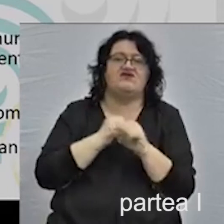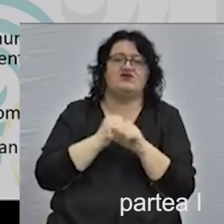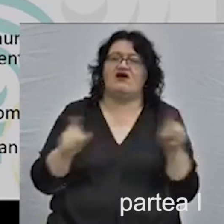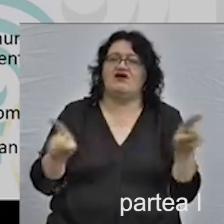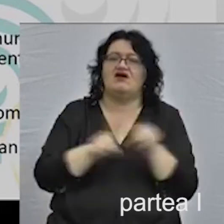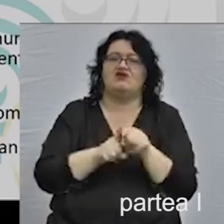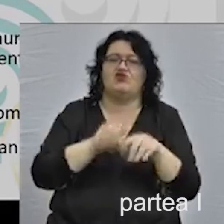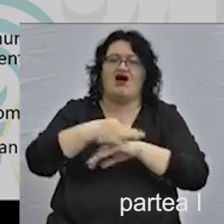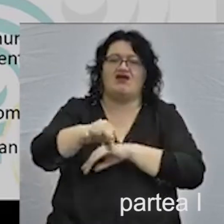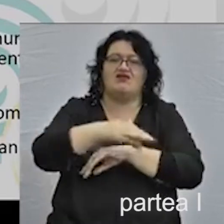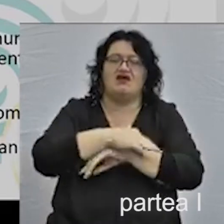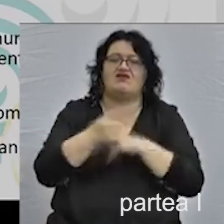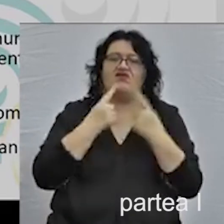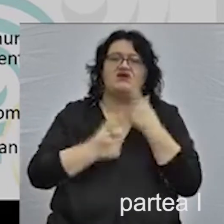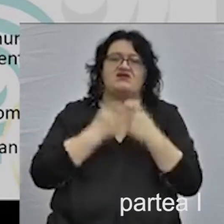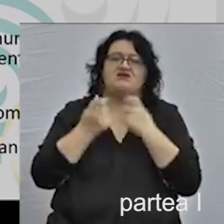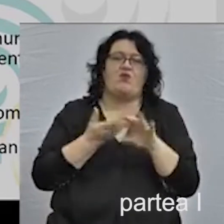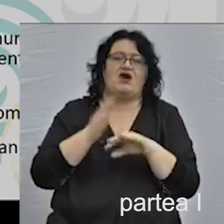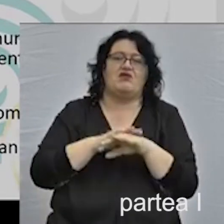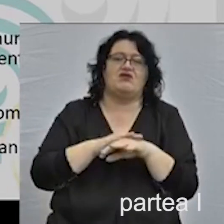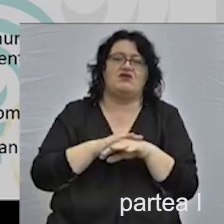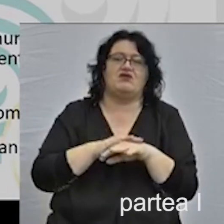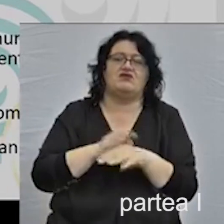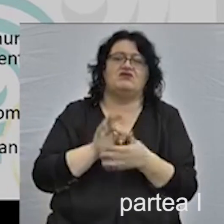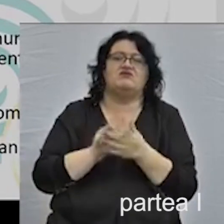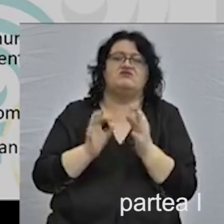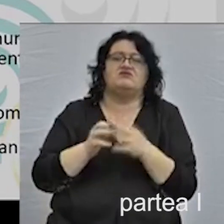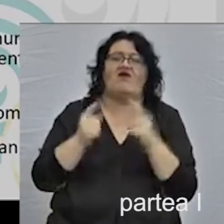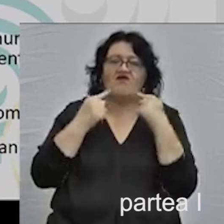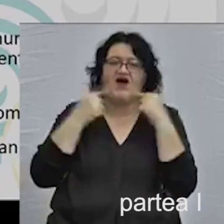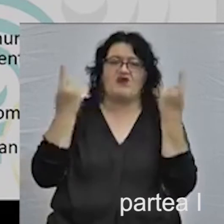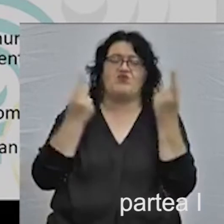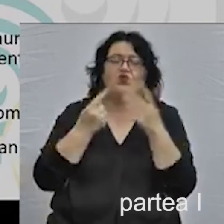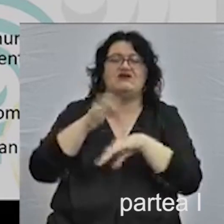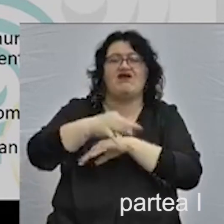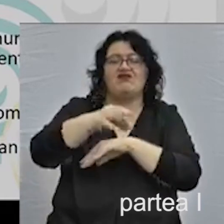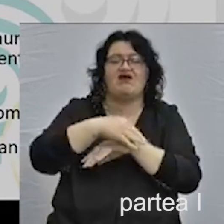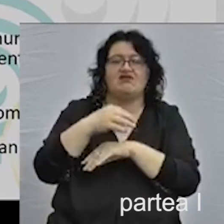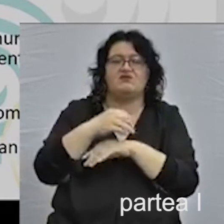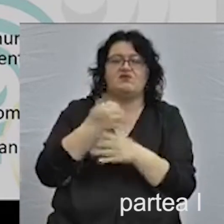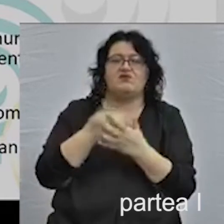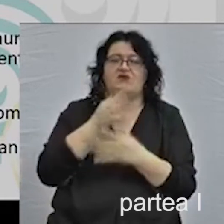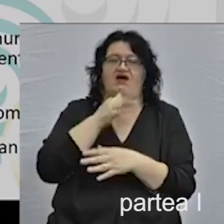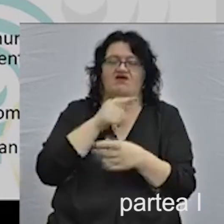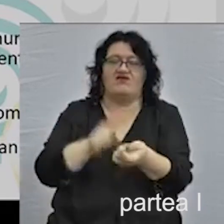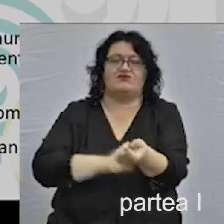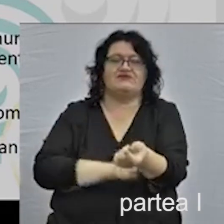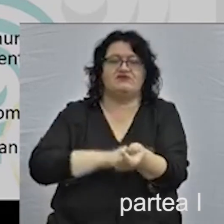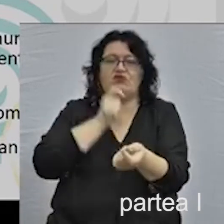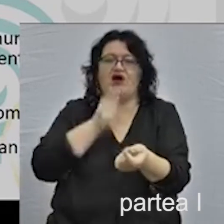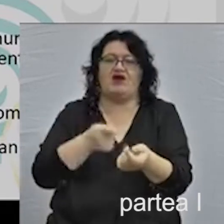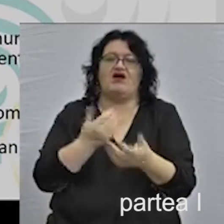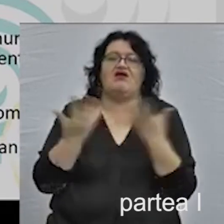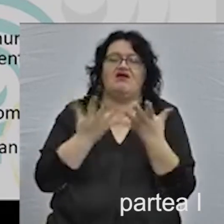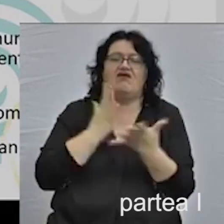aceiași arhitecți. Mă refer aici în special a Lipot Baumhorn, un celebru arhitect evreu, maghiar de origine evrească, care a